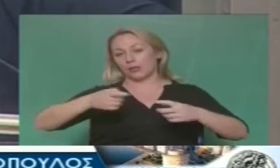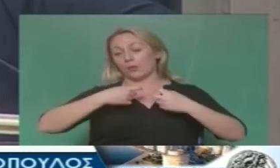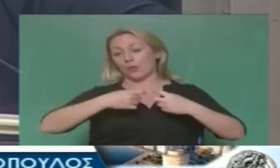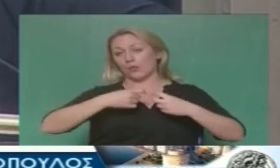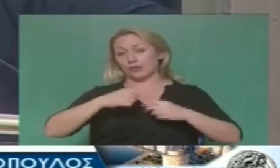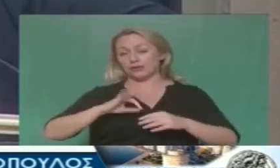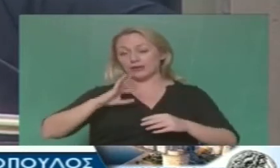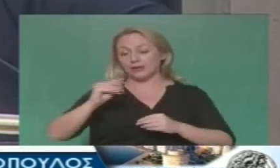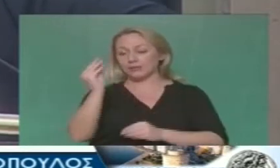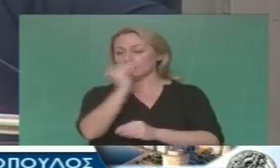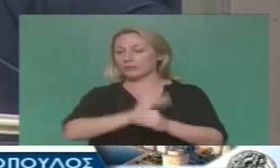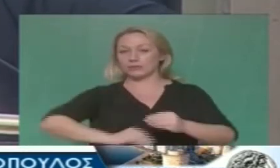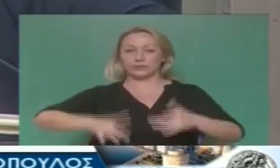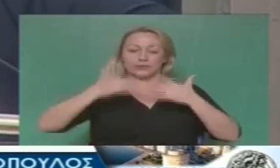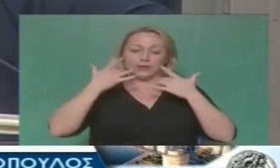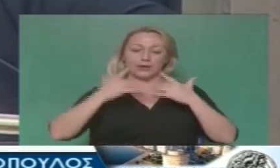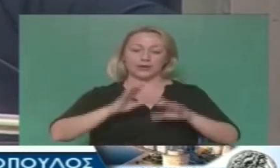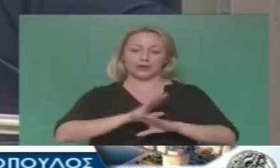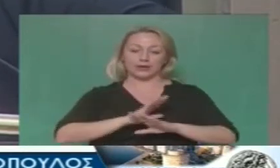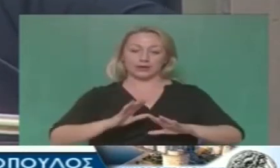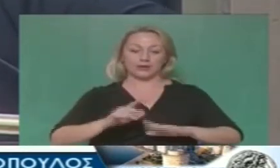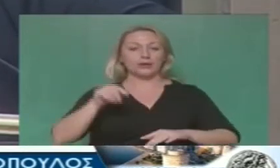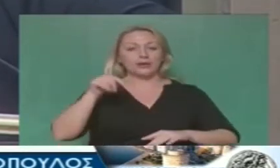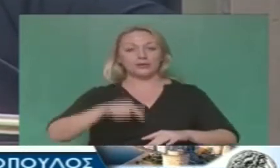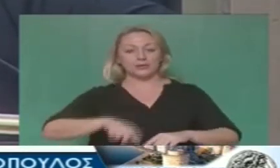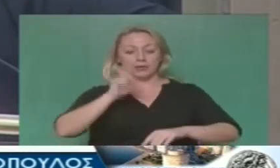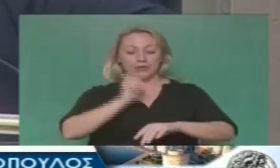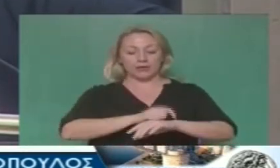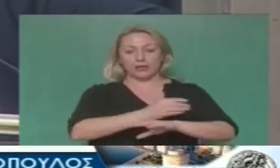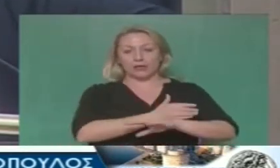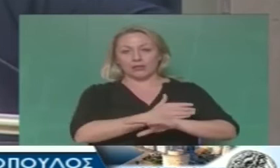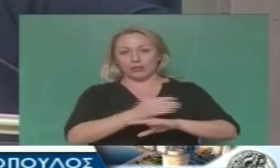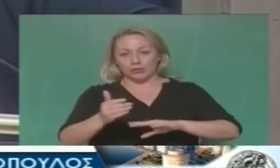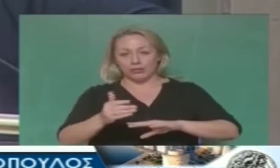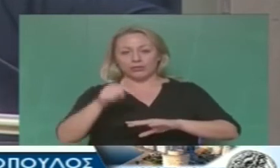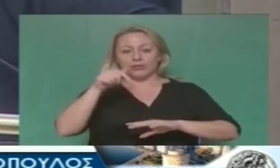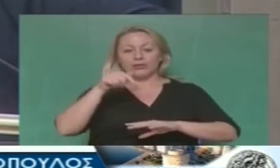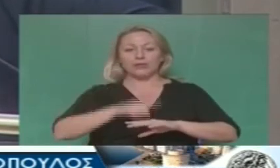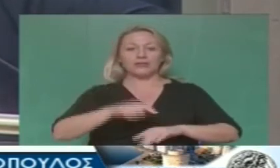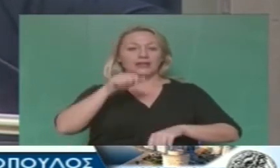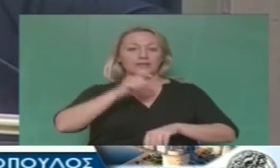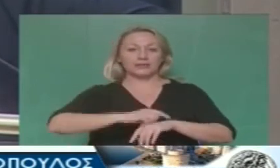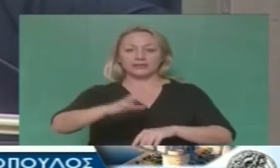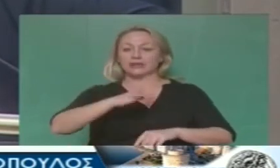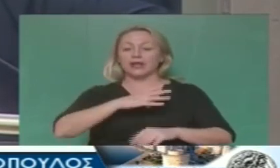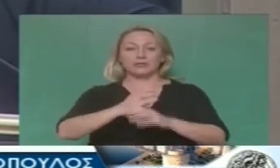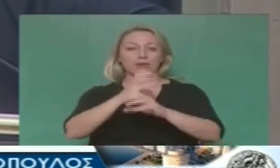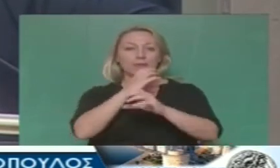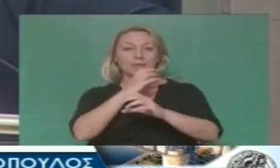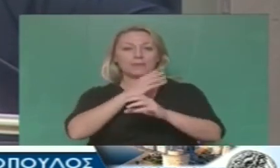χειροτερεύει κάθε μέρα. Οι τρομερές καθυστερήσεις, η σαρδελοποίηση του κόσμου σε